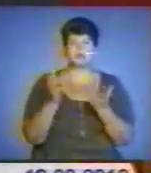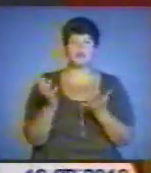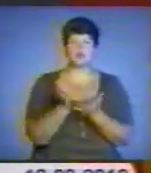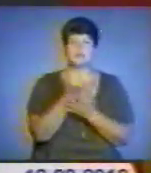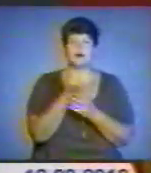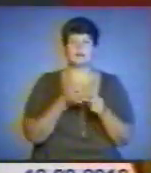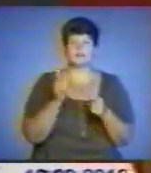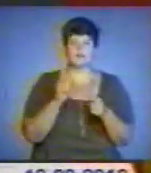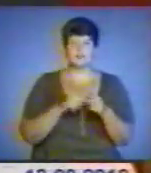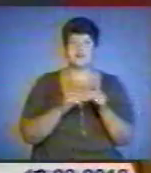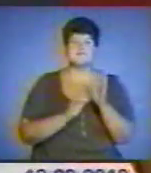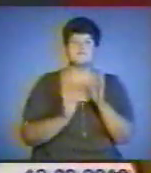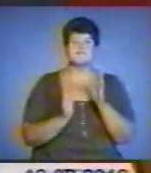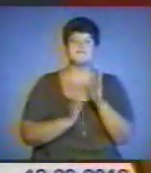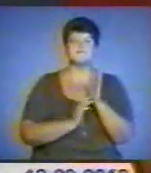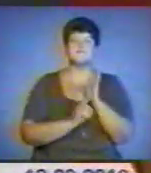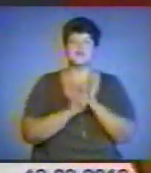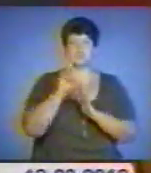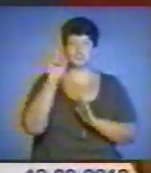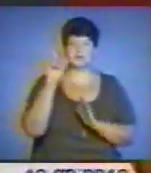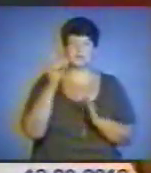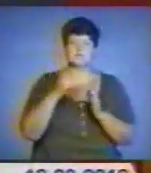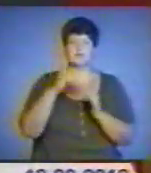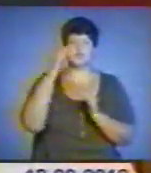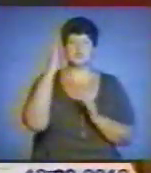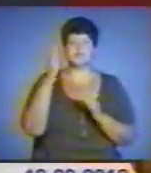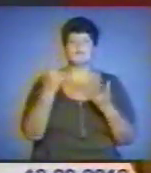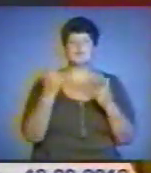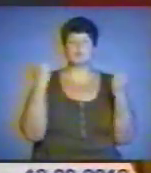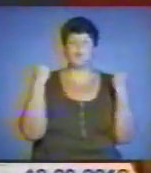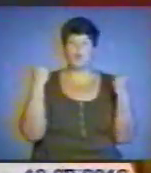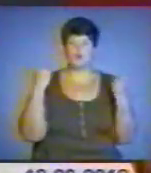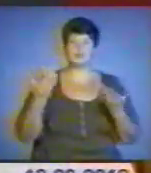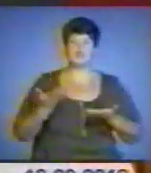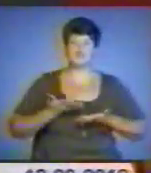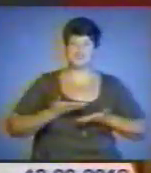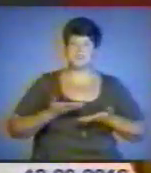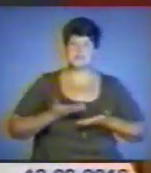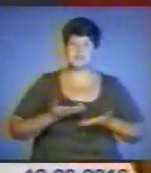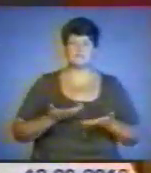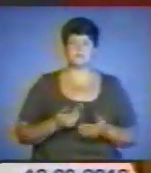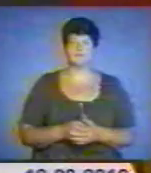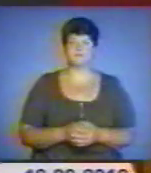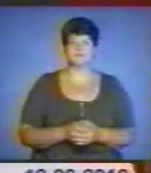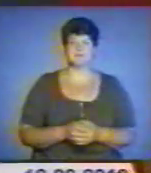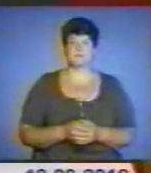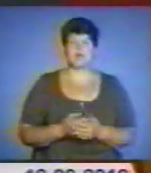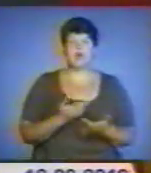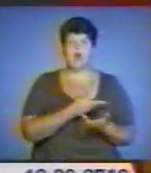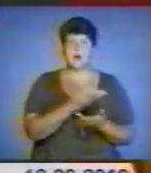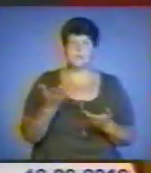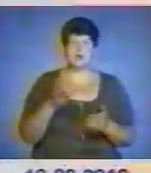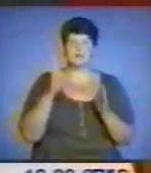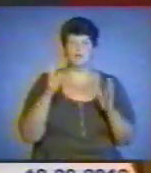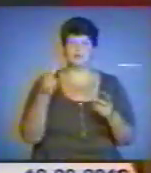тих вершин в спорті, в житті. А ми будемо завжди